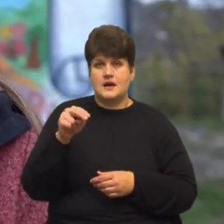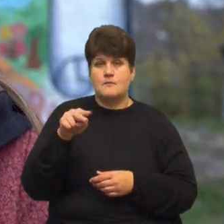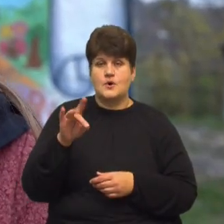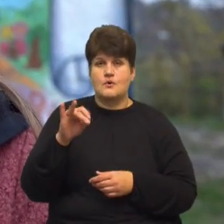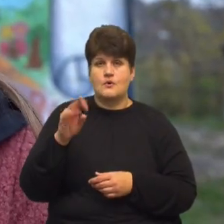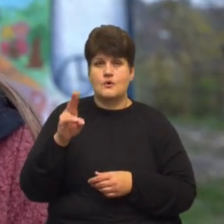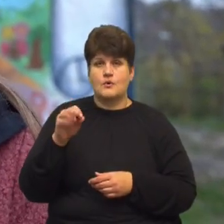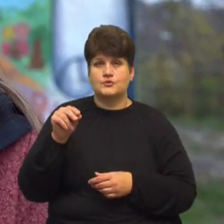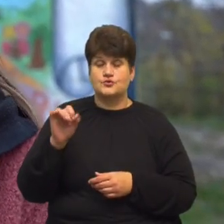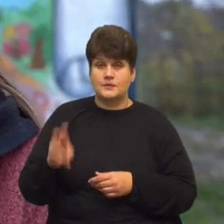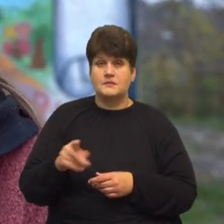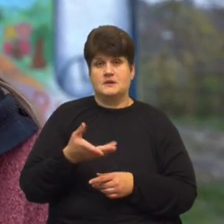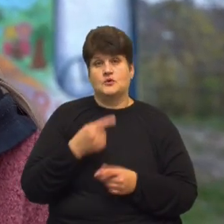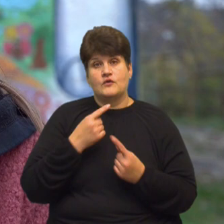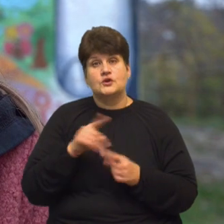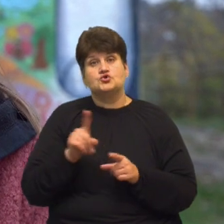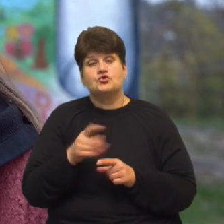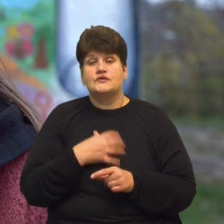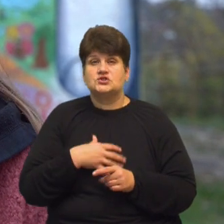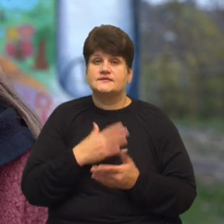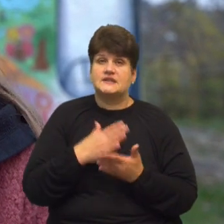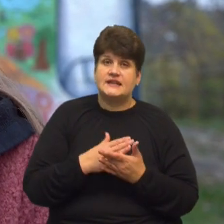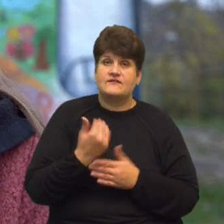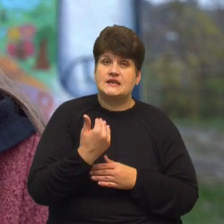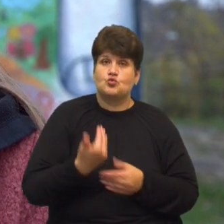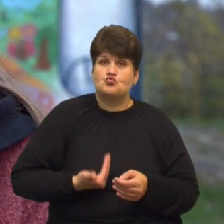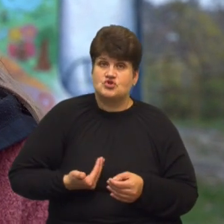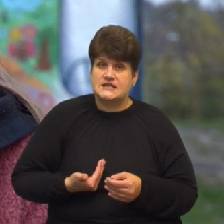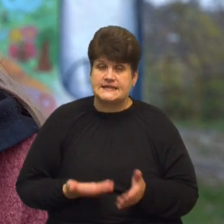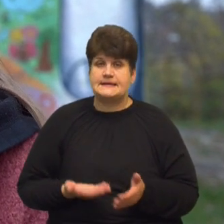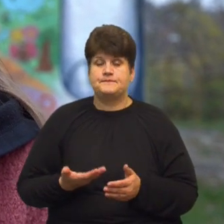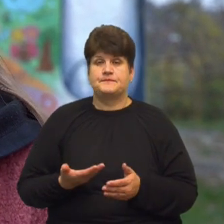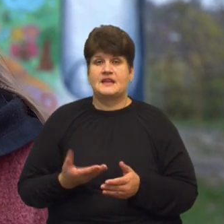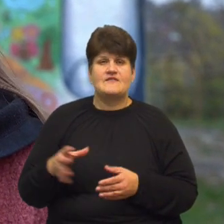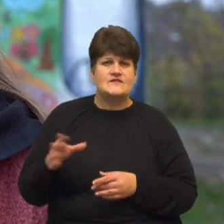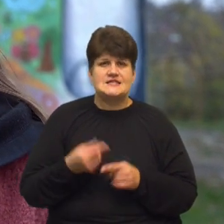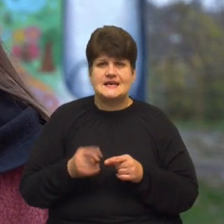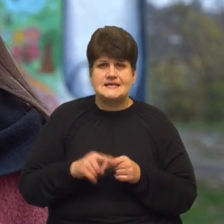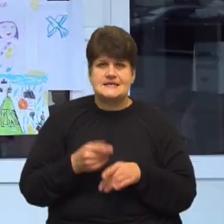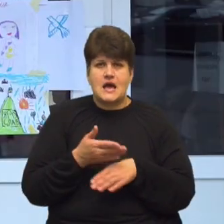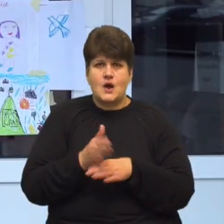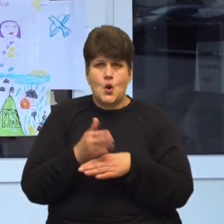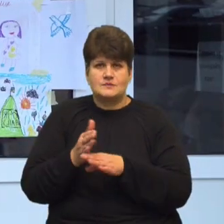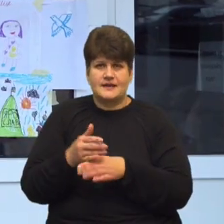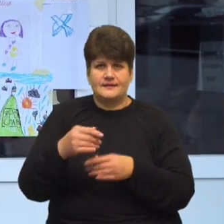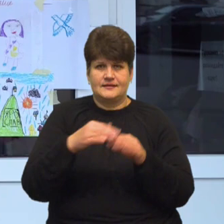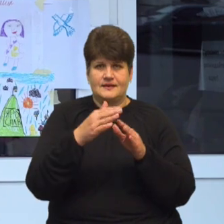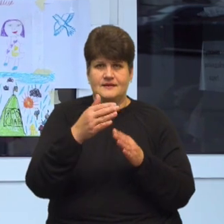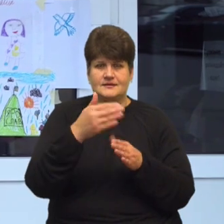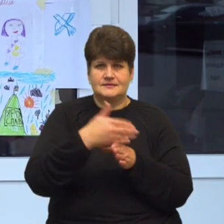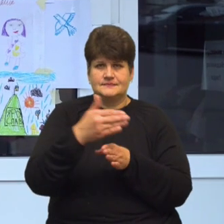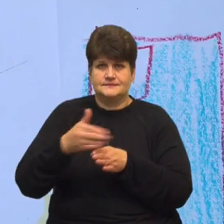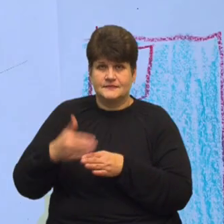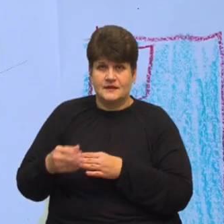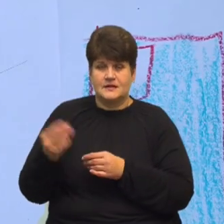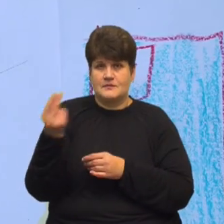проговорювали їх цінності, що для них є найважливішим у їхньому житті. Все це ми розбили на сектори. Вони намалювали всі свої